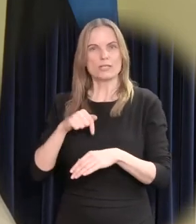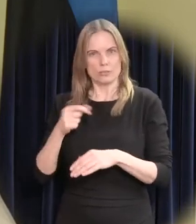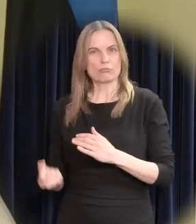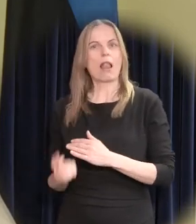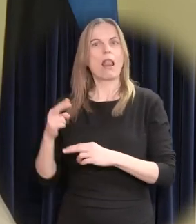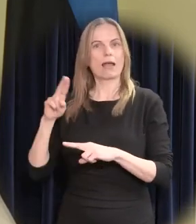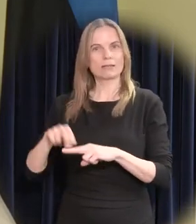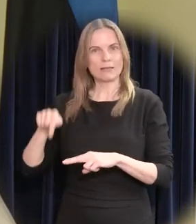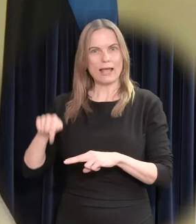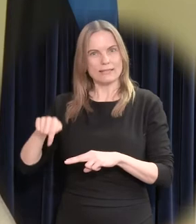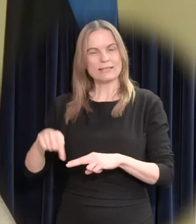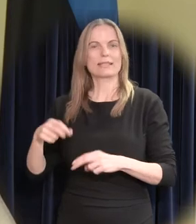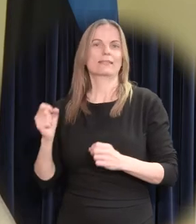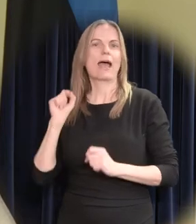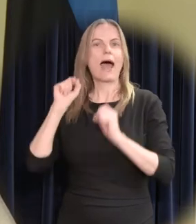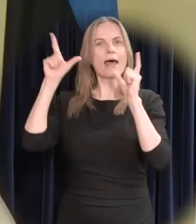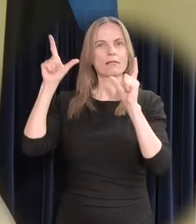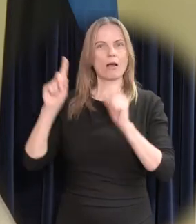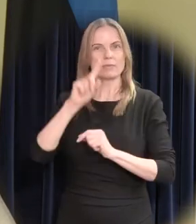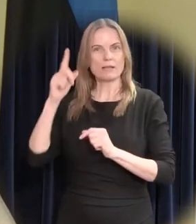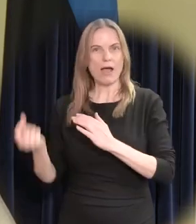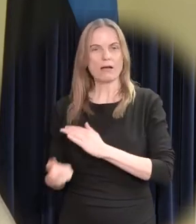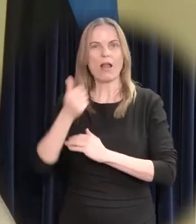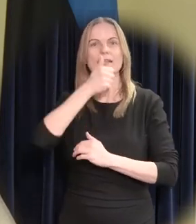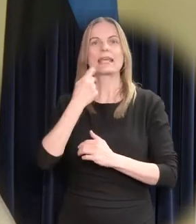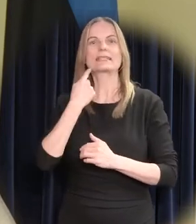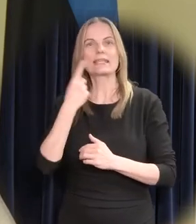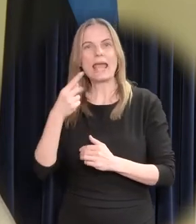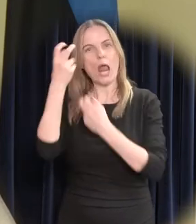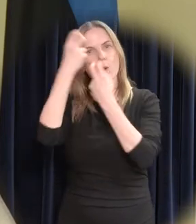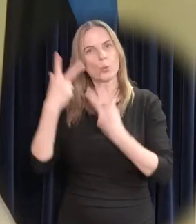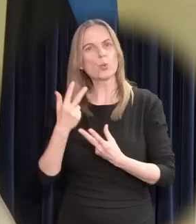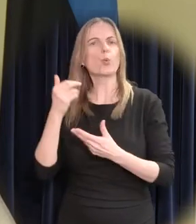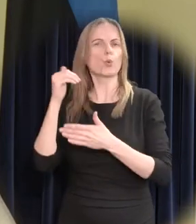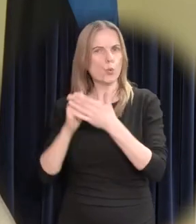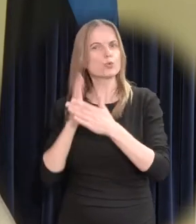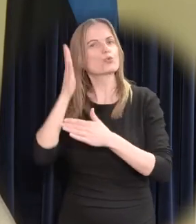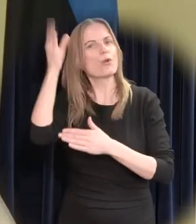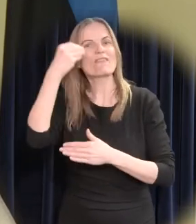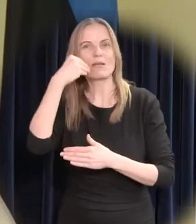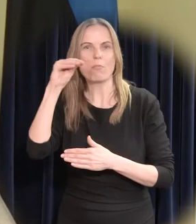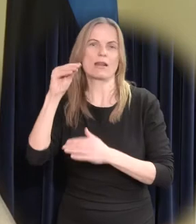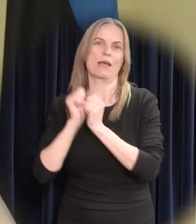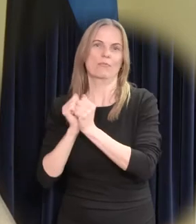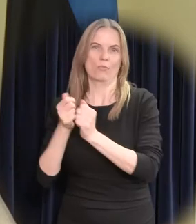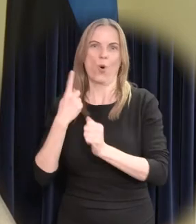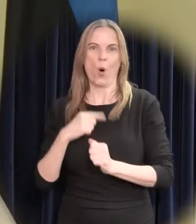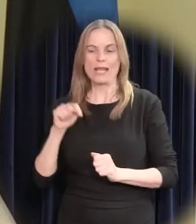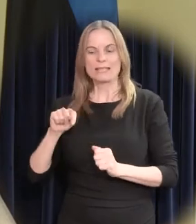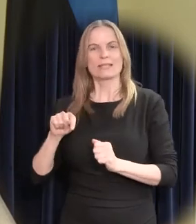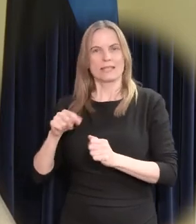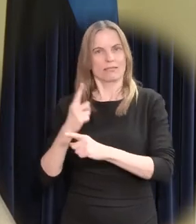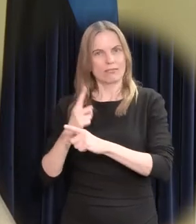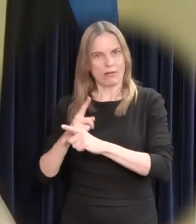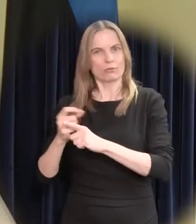kärkamisaeg. Tartus on hoitud Eesti keelt, kultuuri ja usku paremasse tulevikku. Tartust on mindud lahingusse Eesti